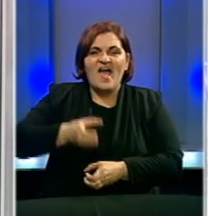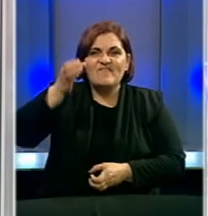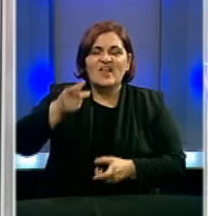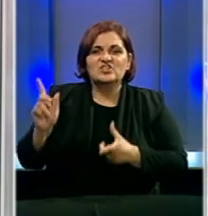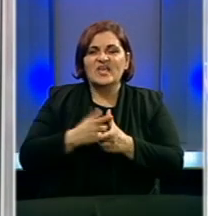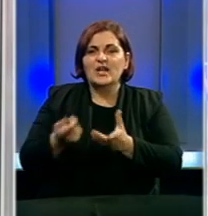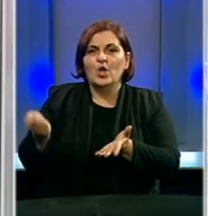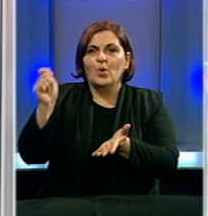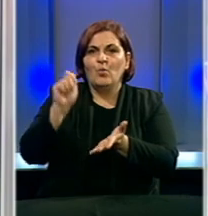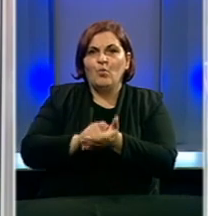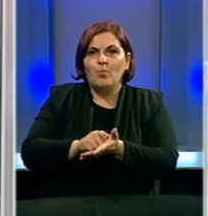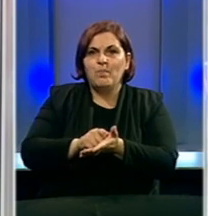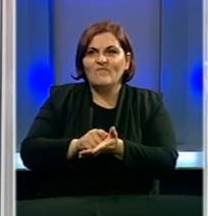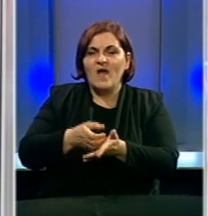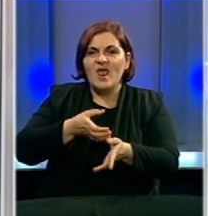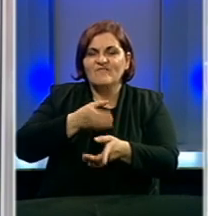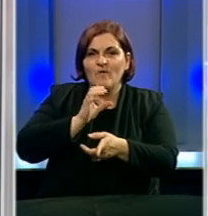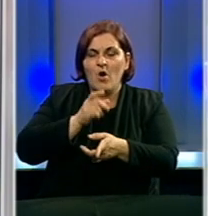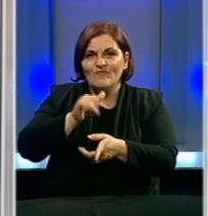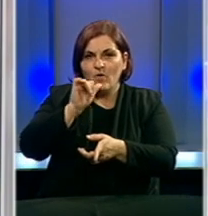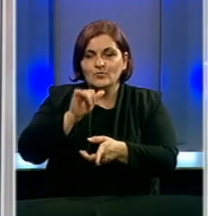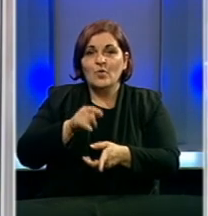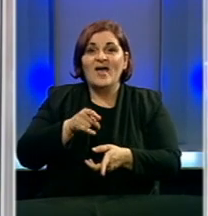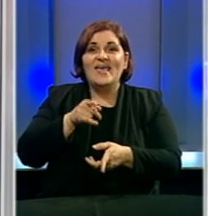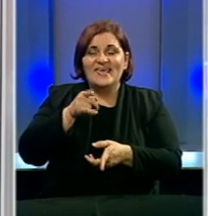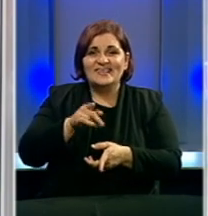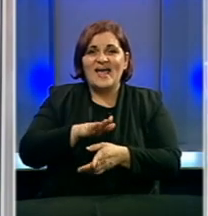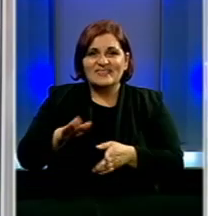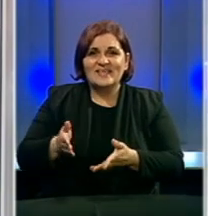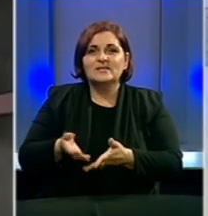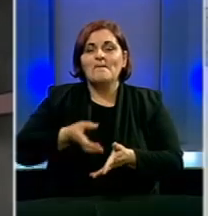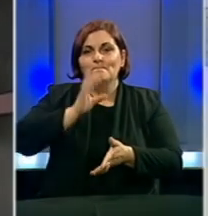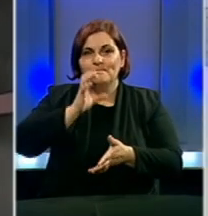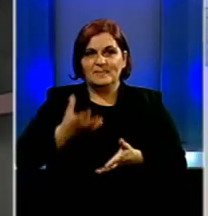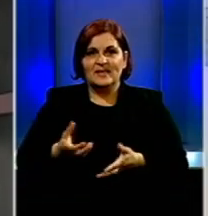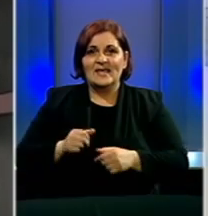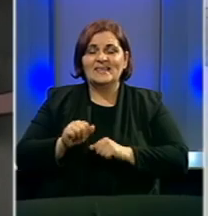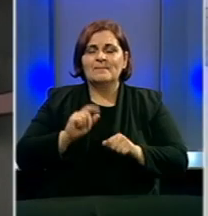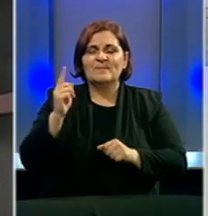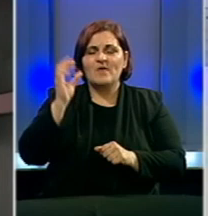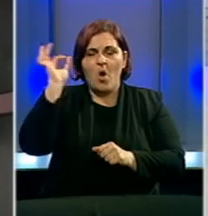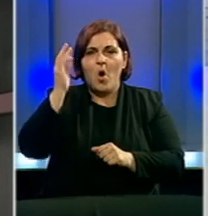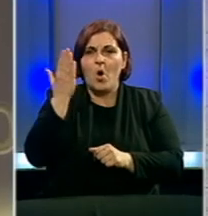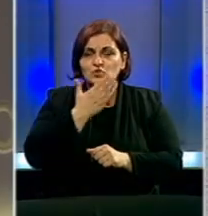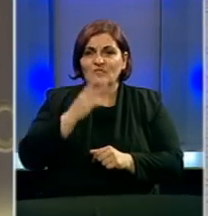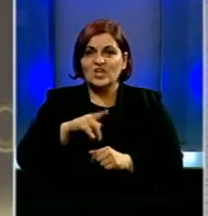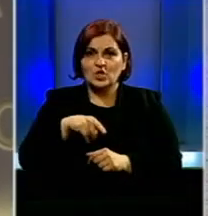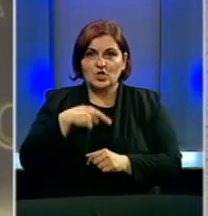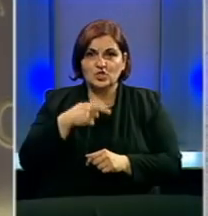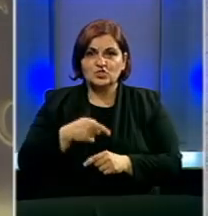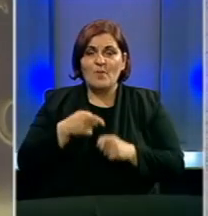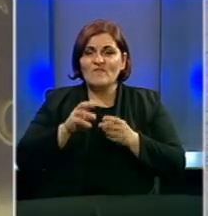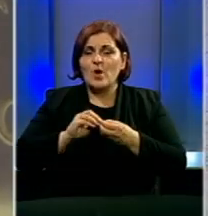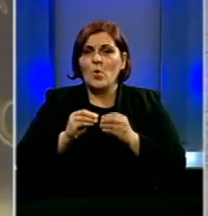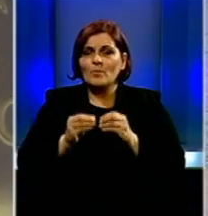odnosno kupovali smo vodu i na taj način su djeca konzumirala vodu. Direktor prve osnovne škole napominje da su ovakve